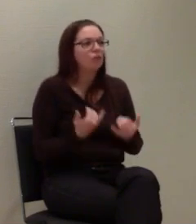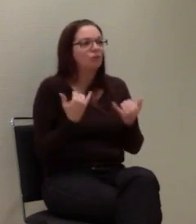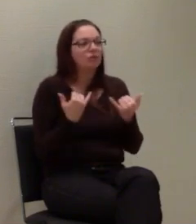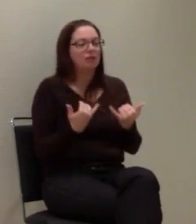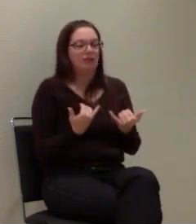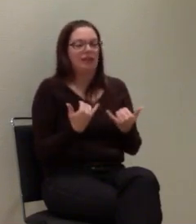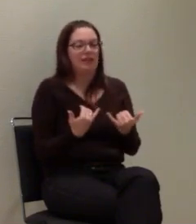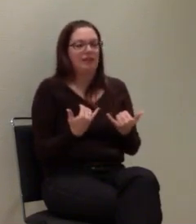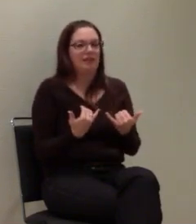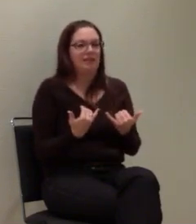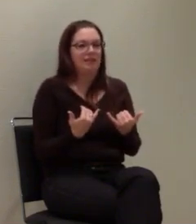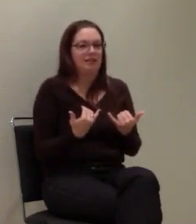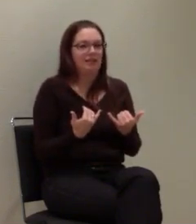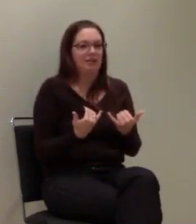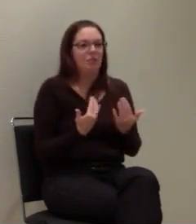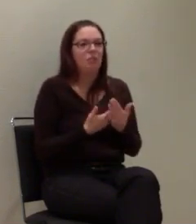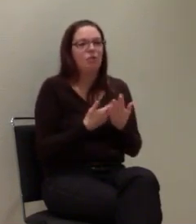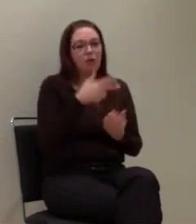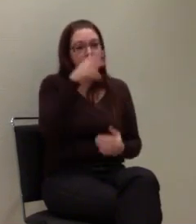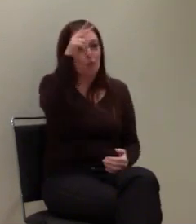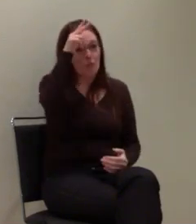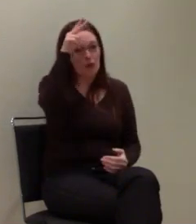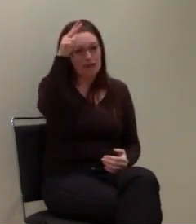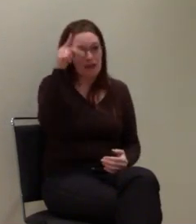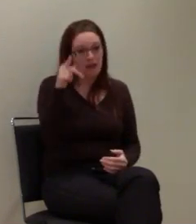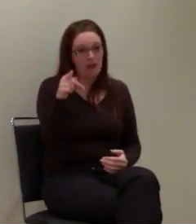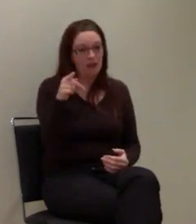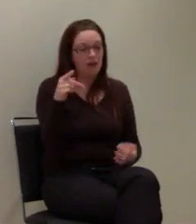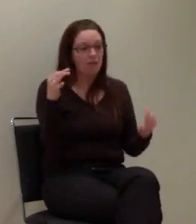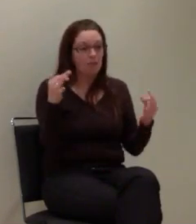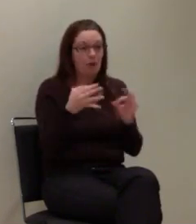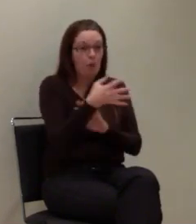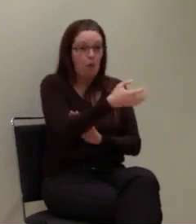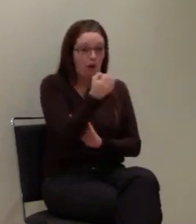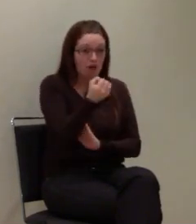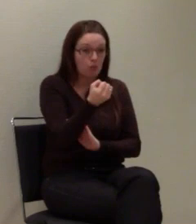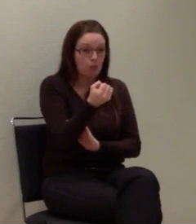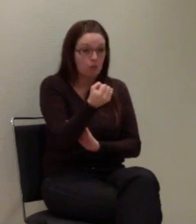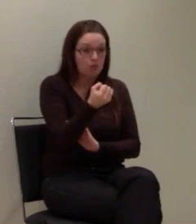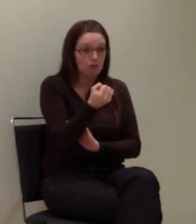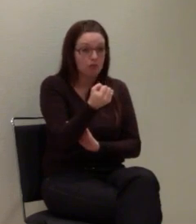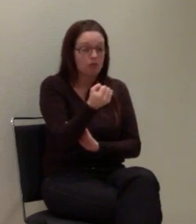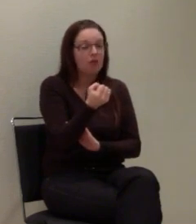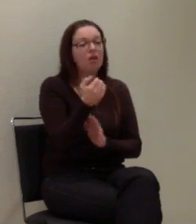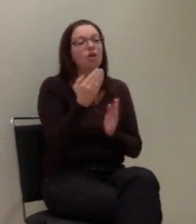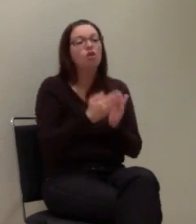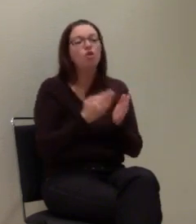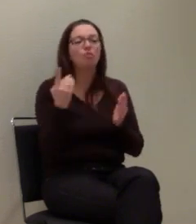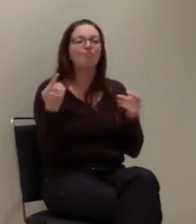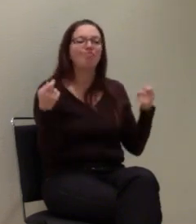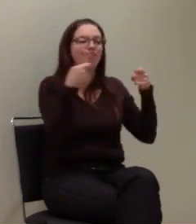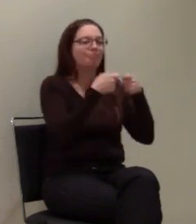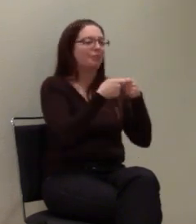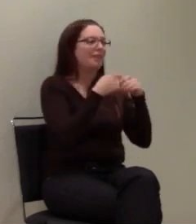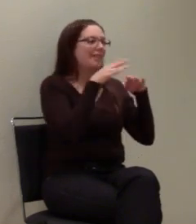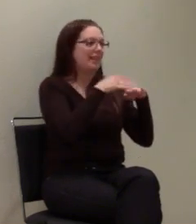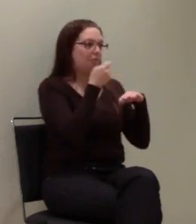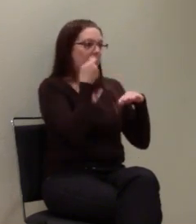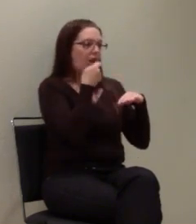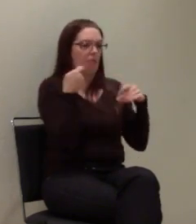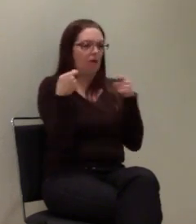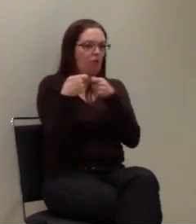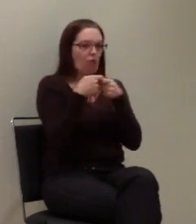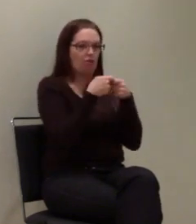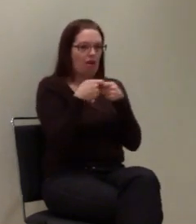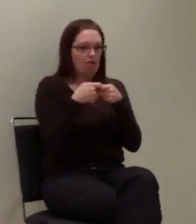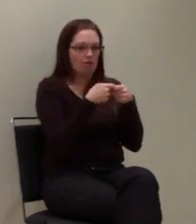Polizeien zum Beispiel, wenn sie eine Ortung durchführen, direkt sich an die Netzbetreiber wenden. Das